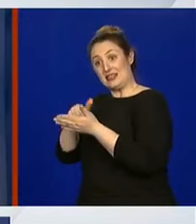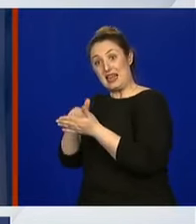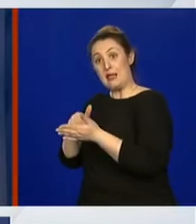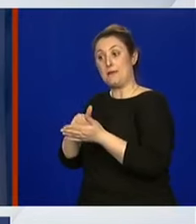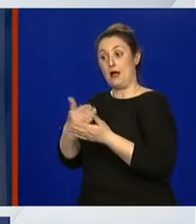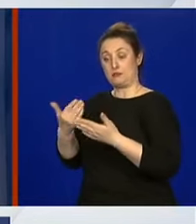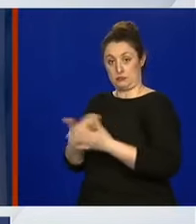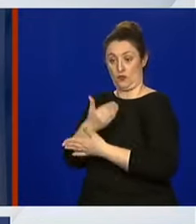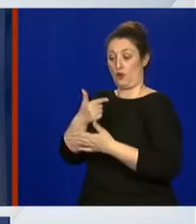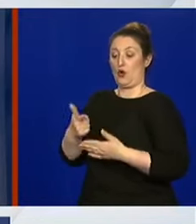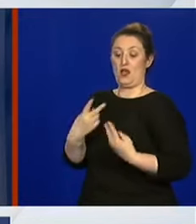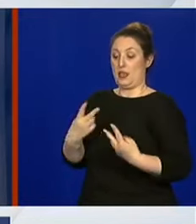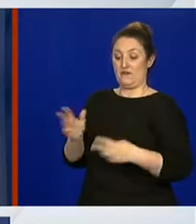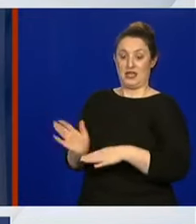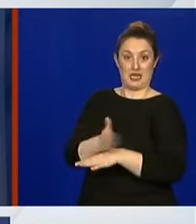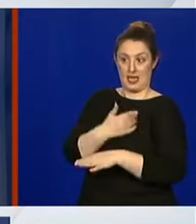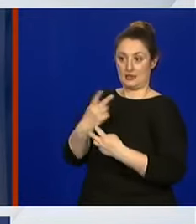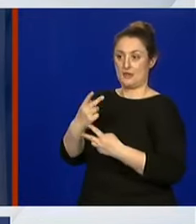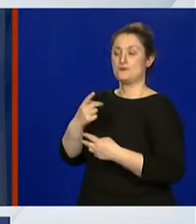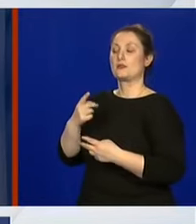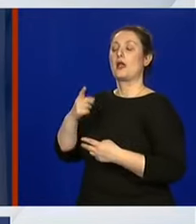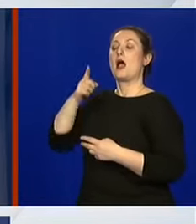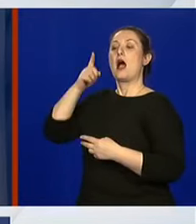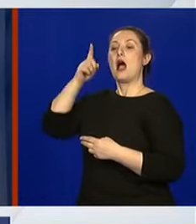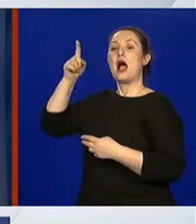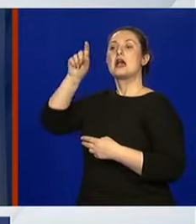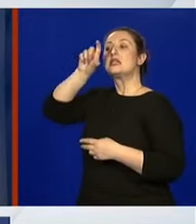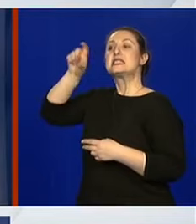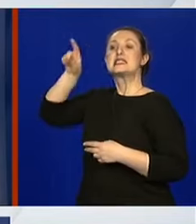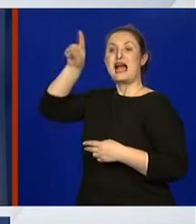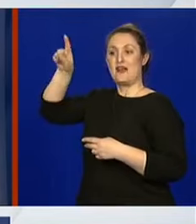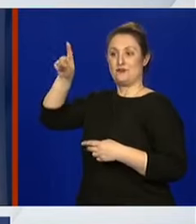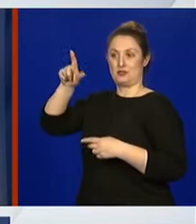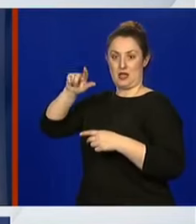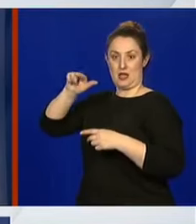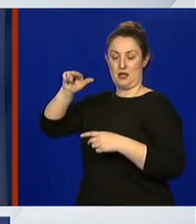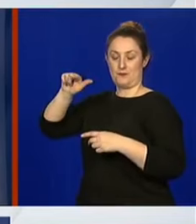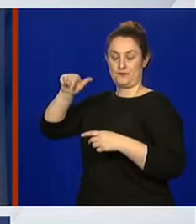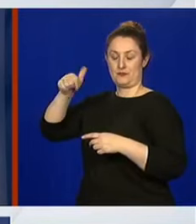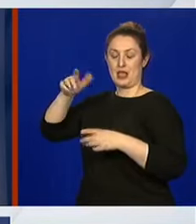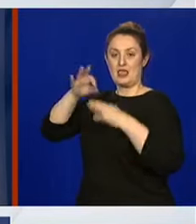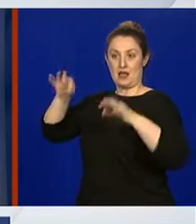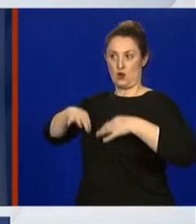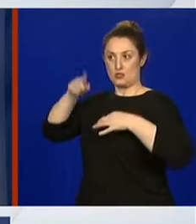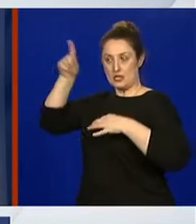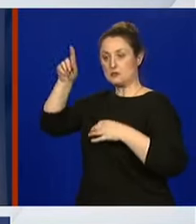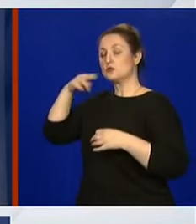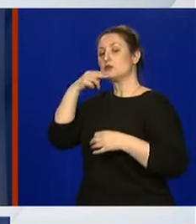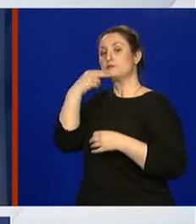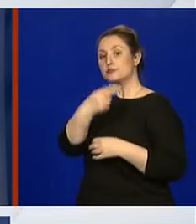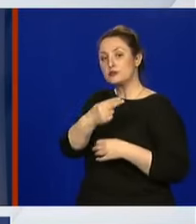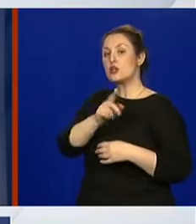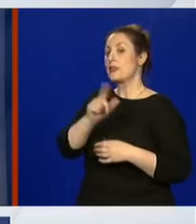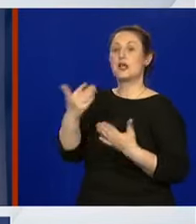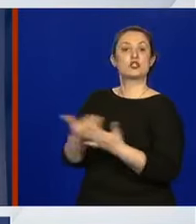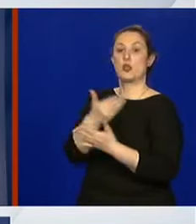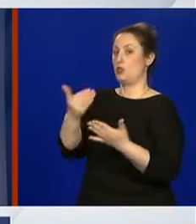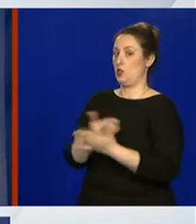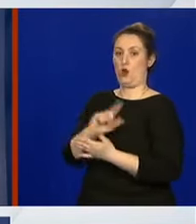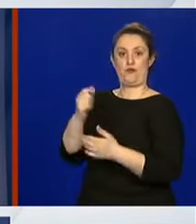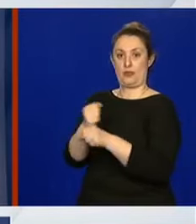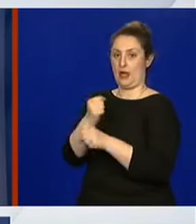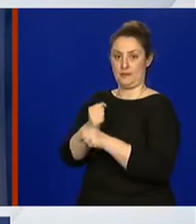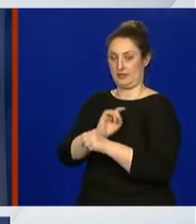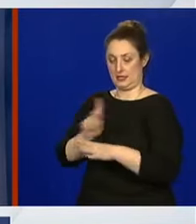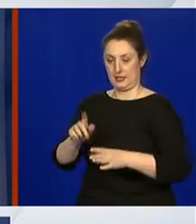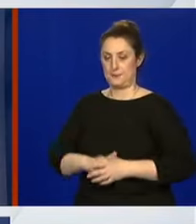su, evo, jednoj naši slušateljici, rekli da oni do daljnjeg neće izdavati nove. Pa kako će se riješiti taj program? Sad kad se otvaraju ugositevski